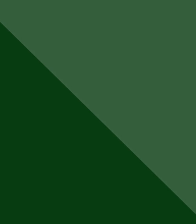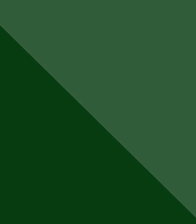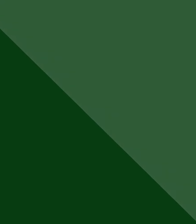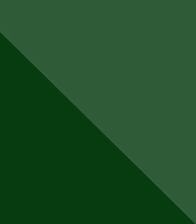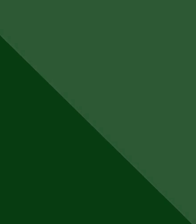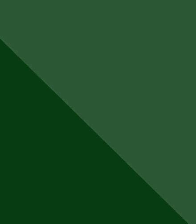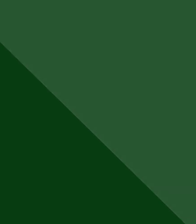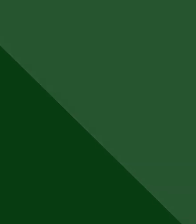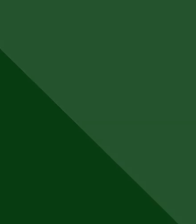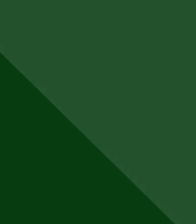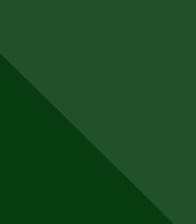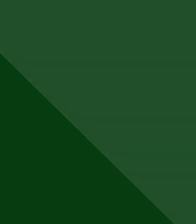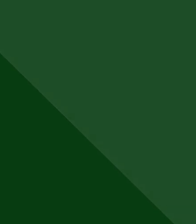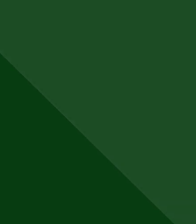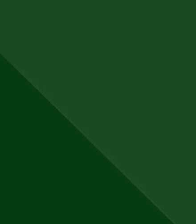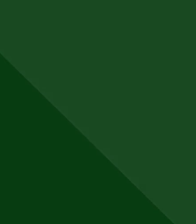Merci.